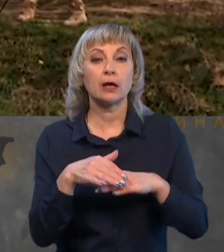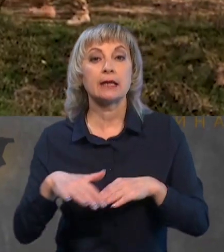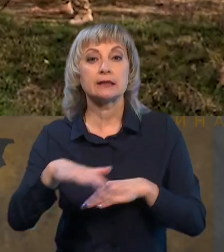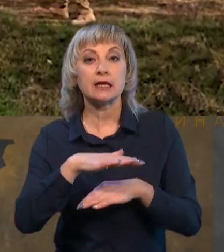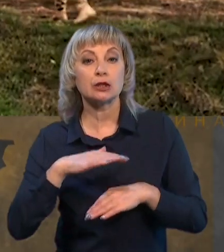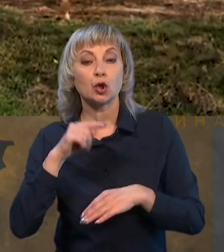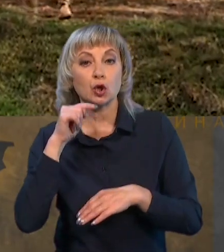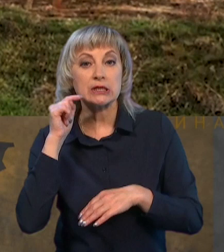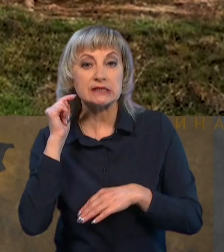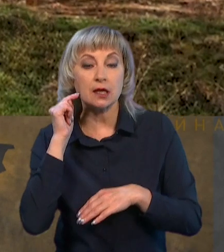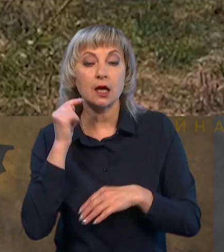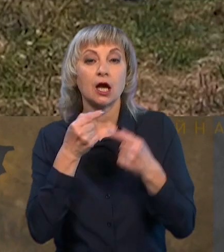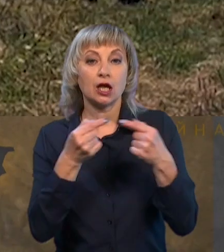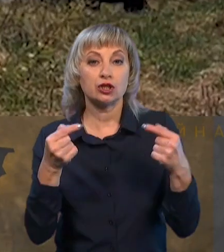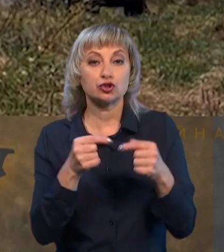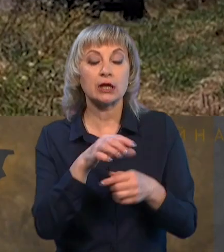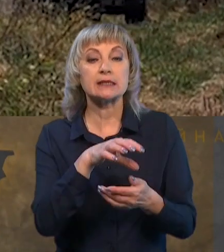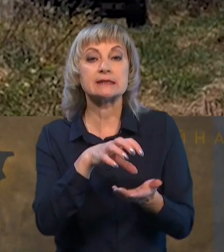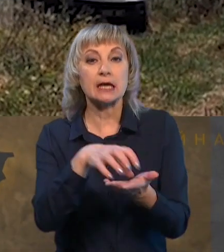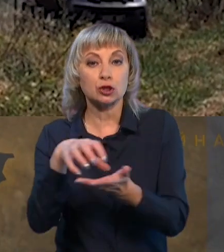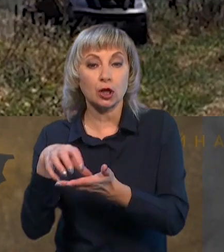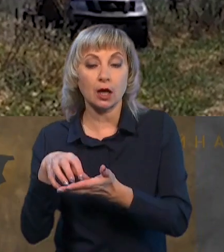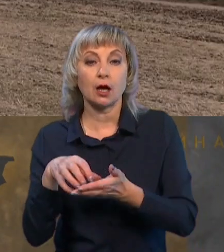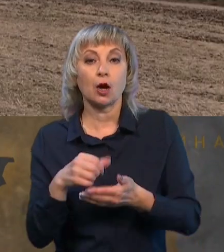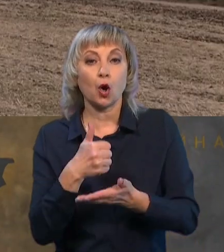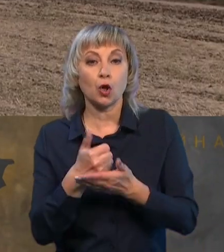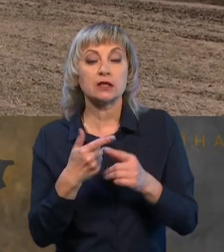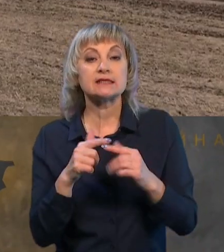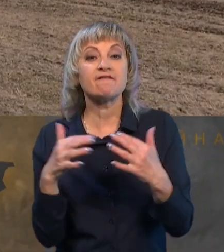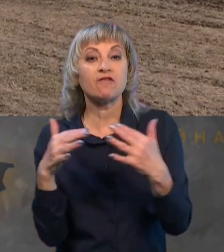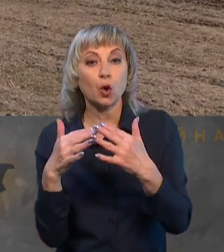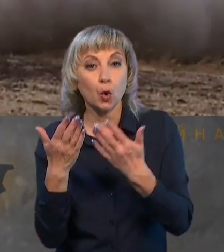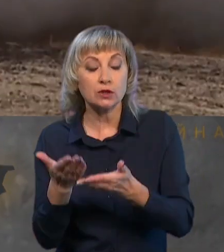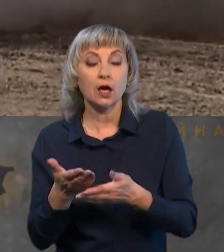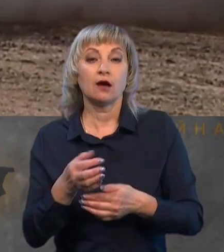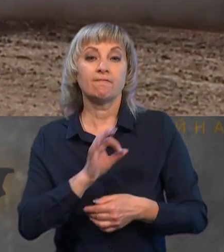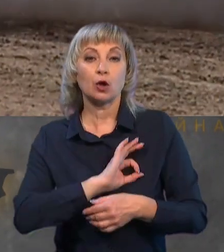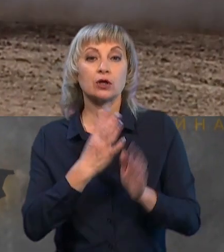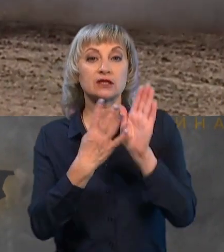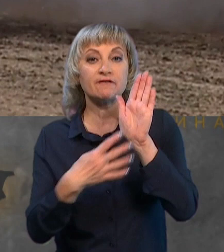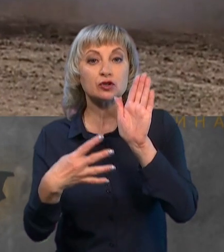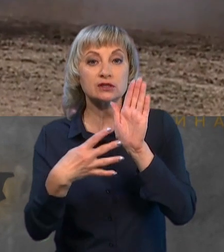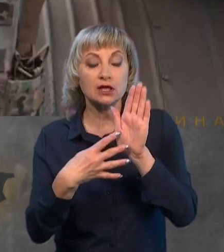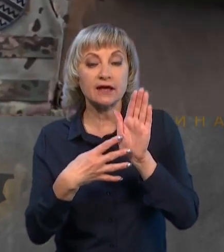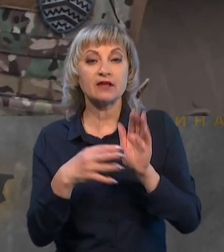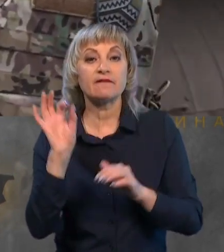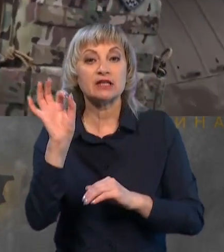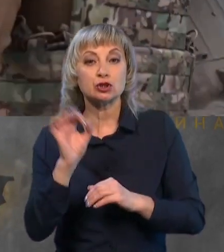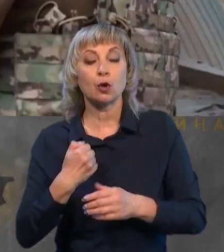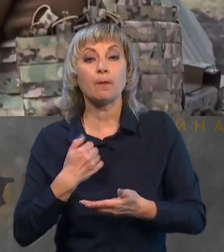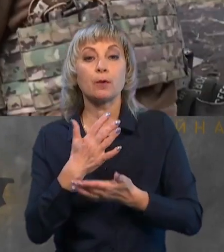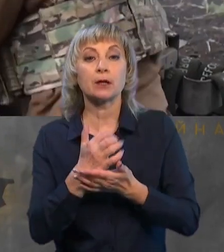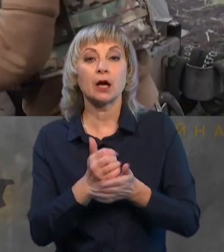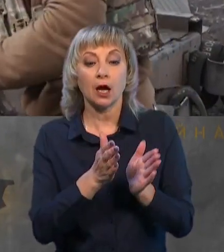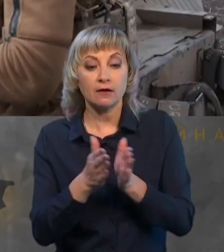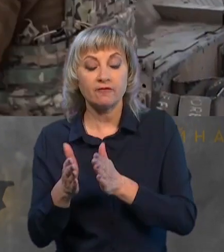Росії, в інших секторах. Але саме головне це фронт, де використовується 99% боєприпасів в